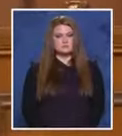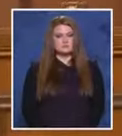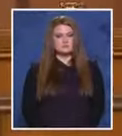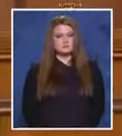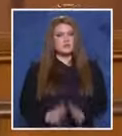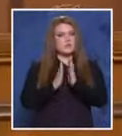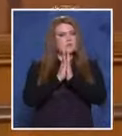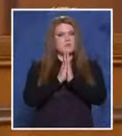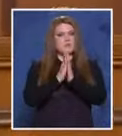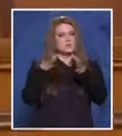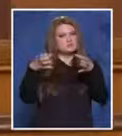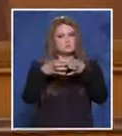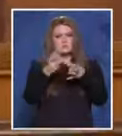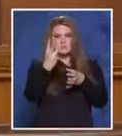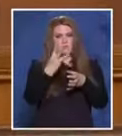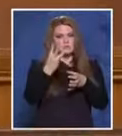Можете ли да се съберете?